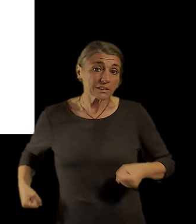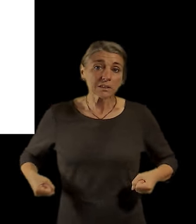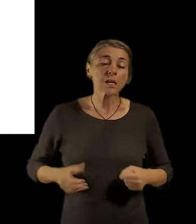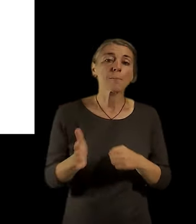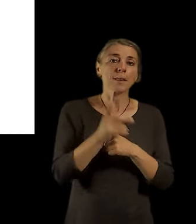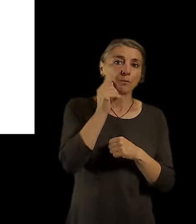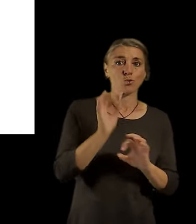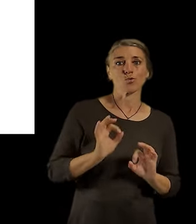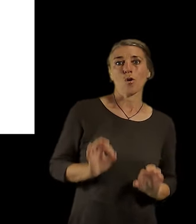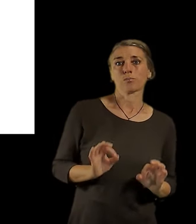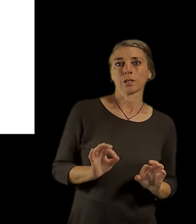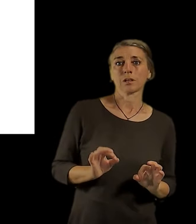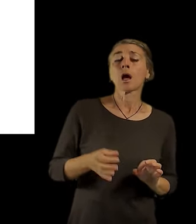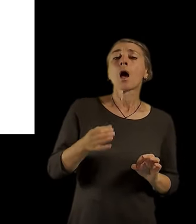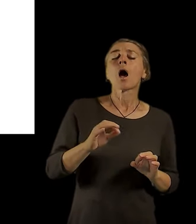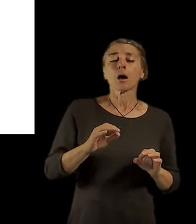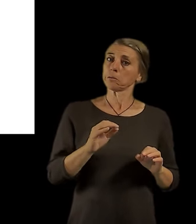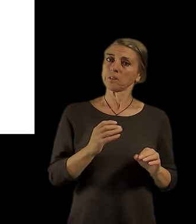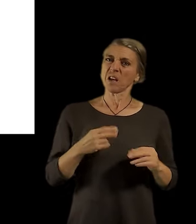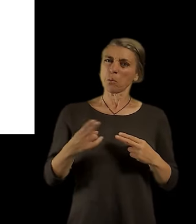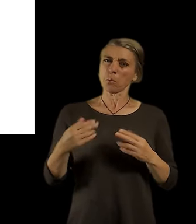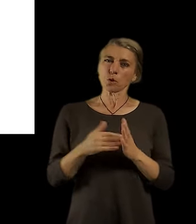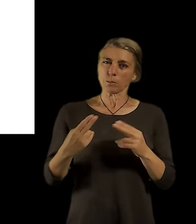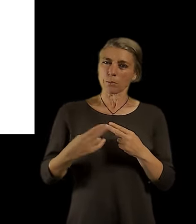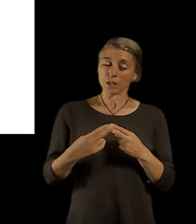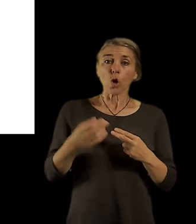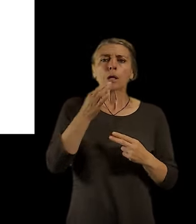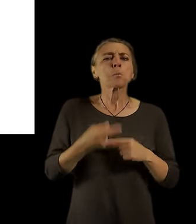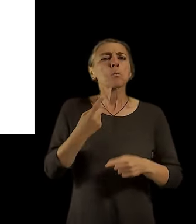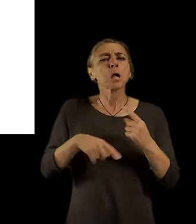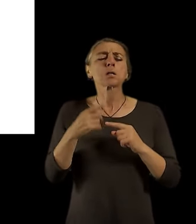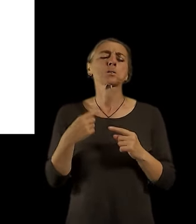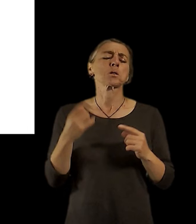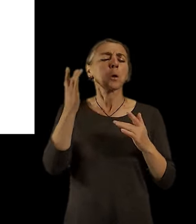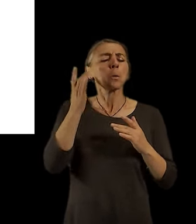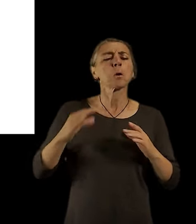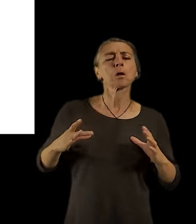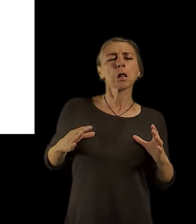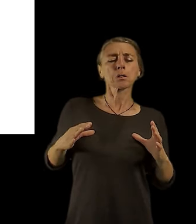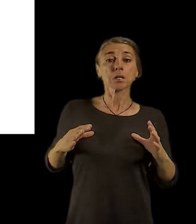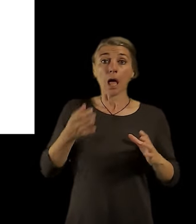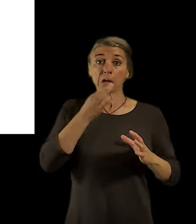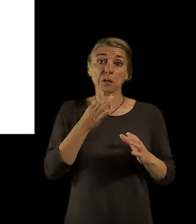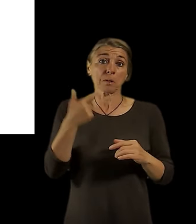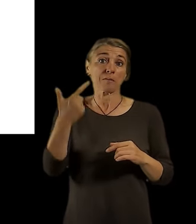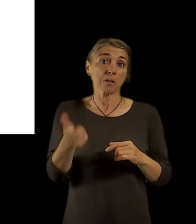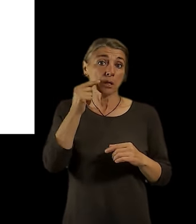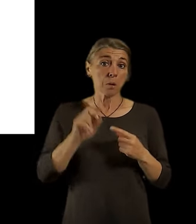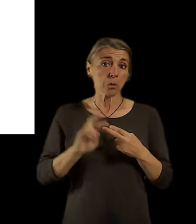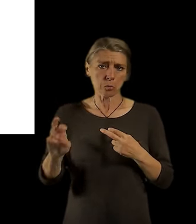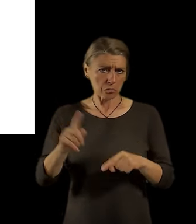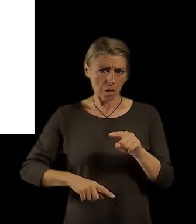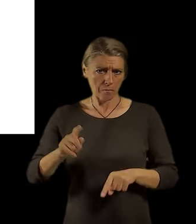parku jenom k šiltovce. Takže je potřeba myslet i na to, že na každou tu vybavenost se díváme trošku jinak.